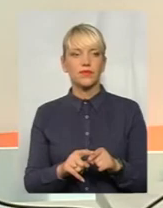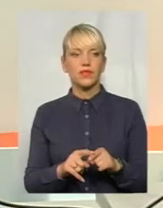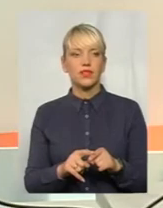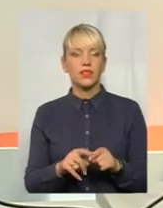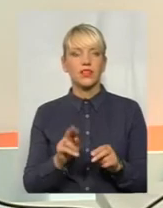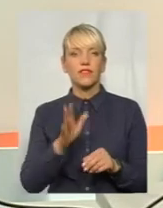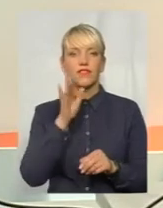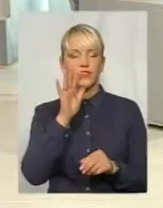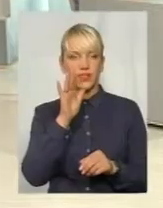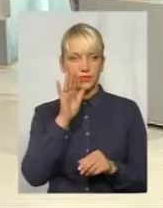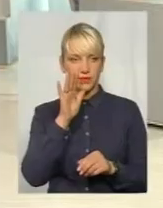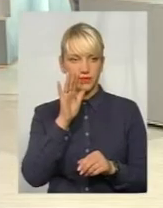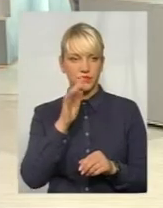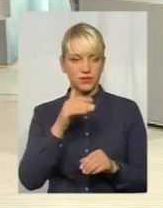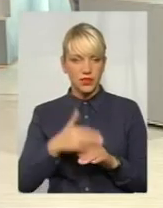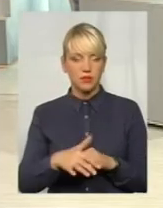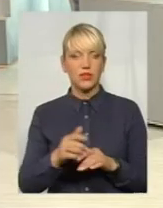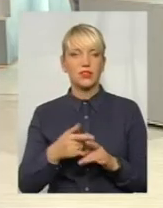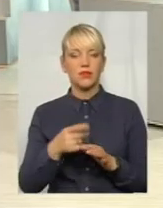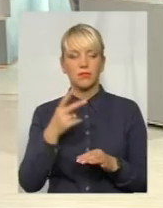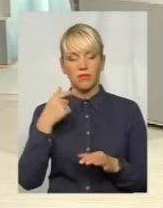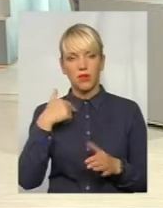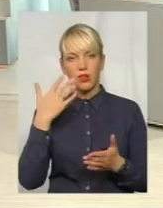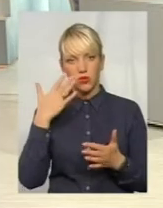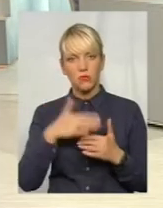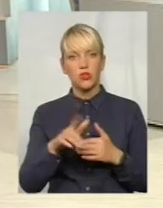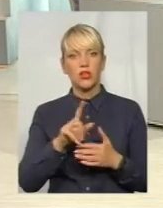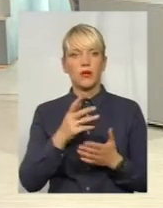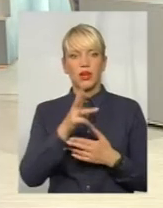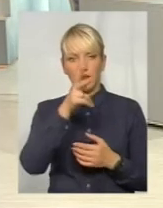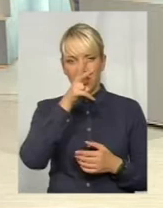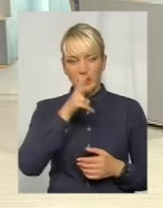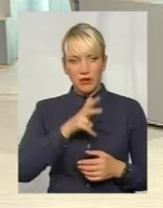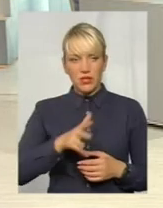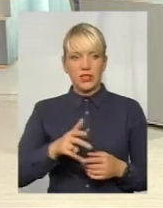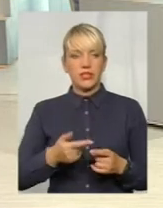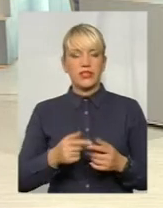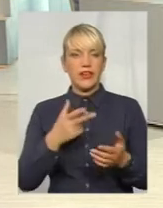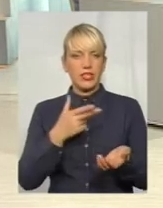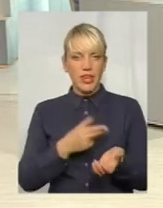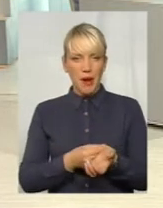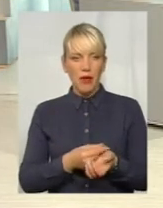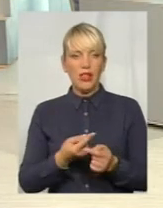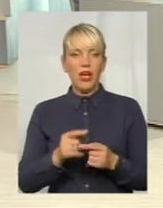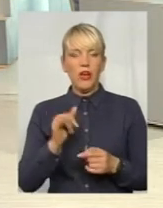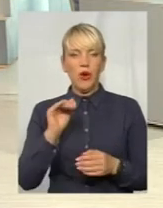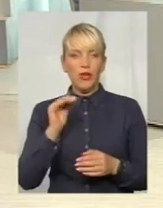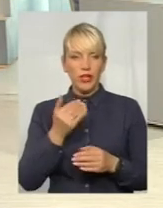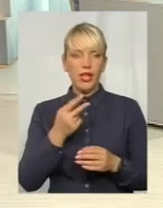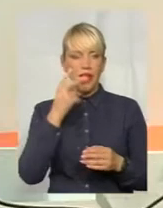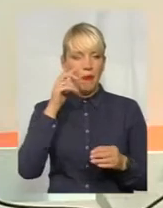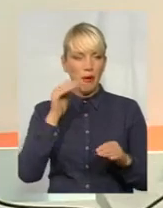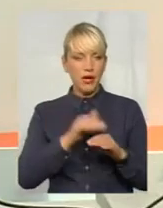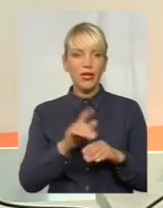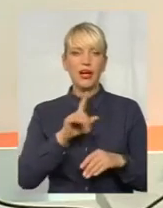в часі. Ми пам'ятаємо, що там в три місяці, скажімо, ми провели щеплення, і у дитини ми відмітили, що